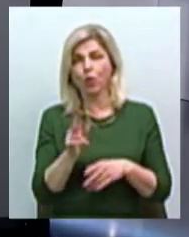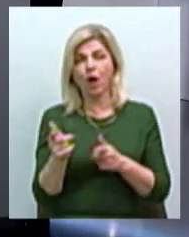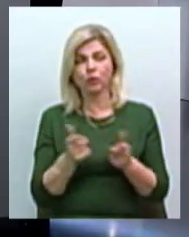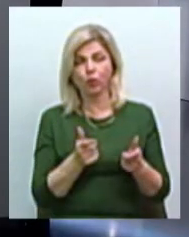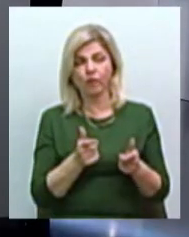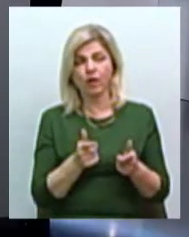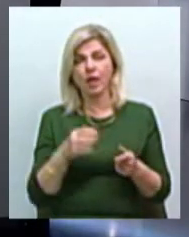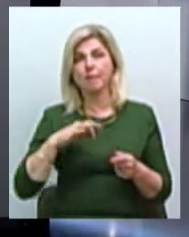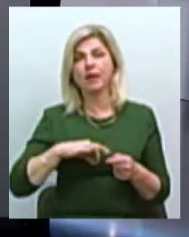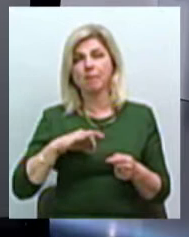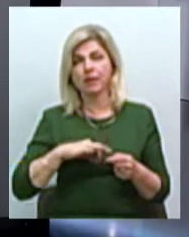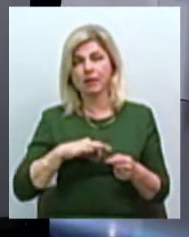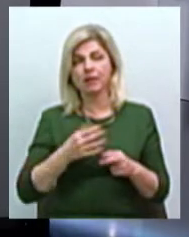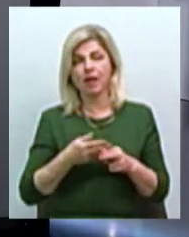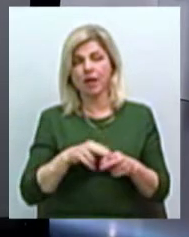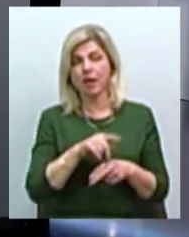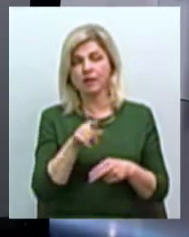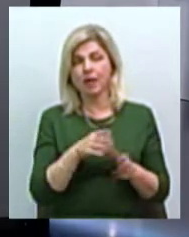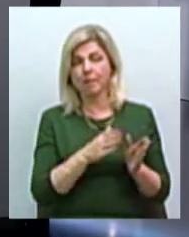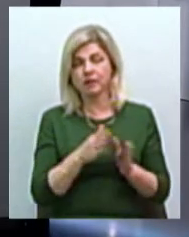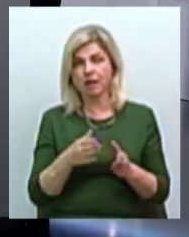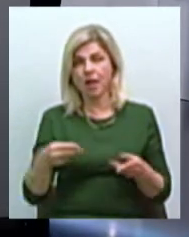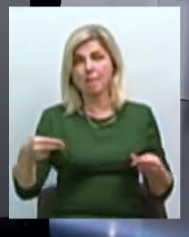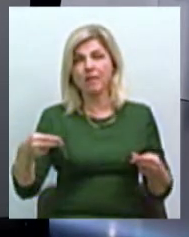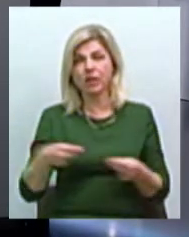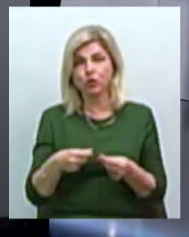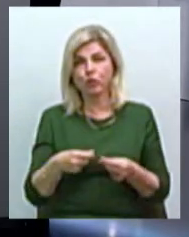на містного самоуправління.